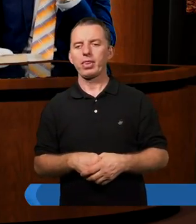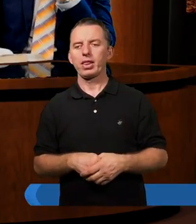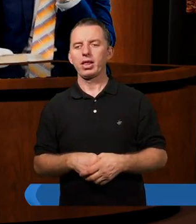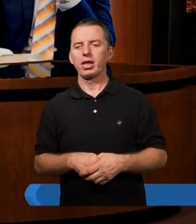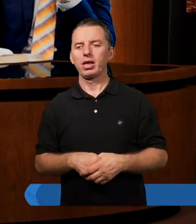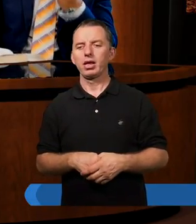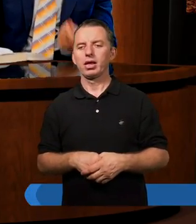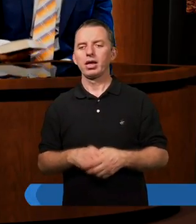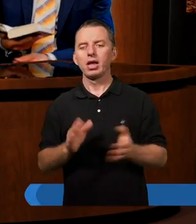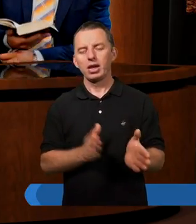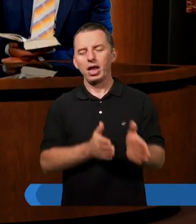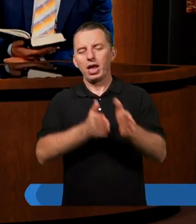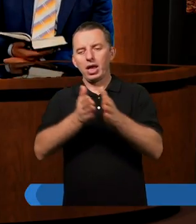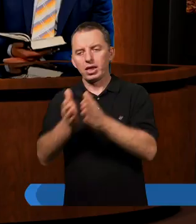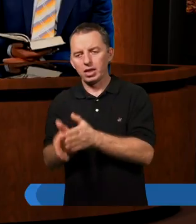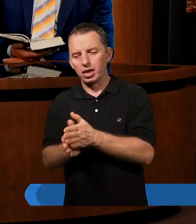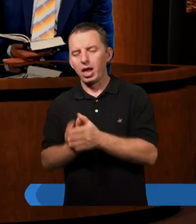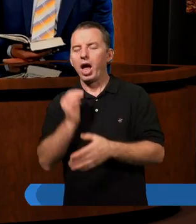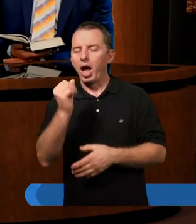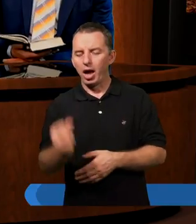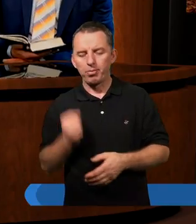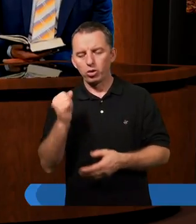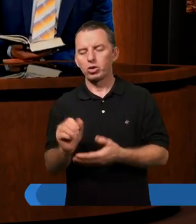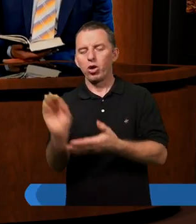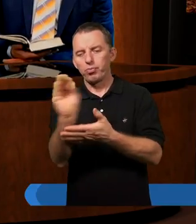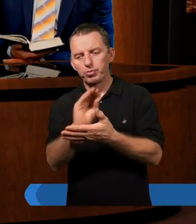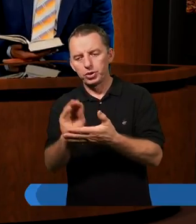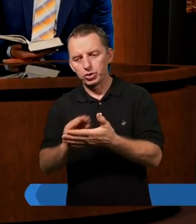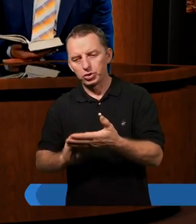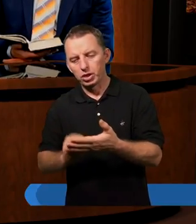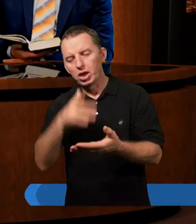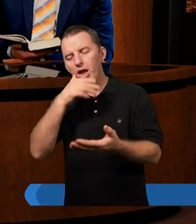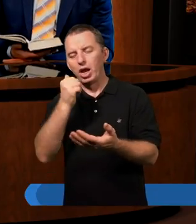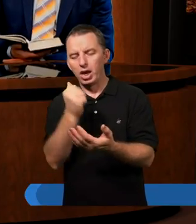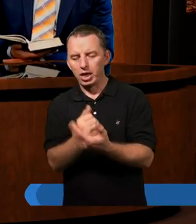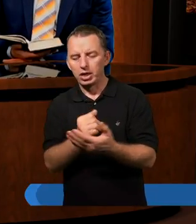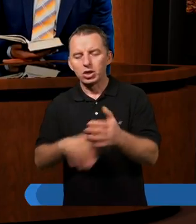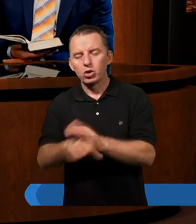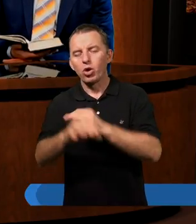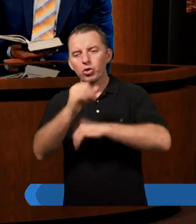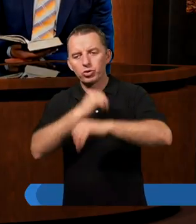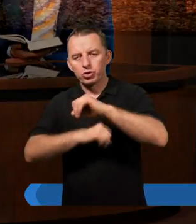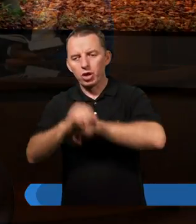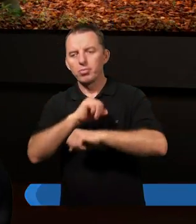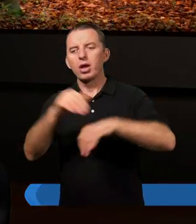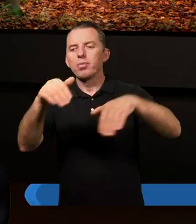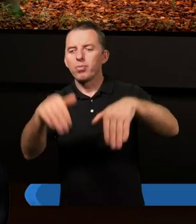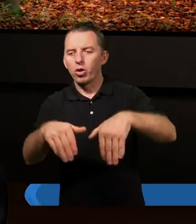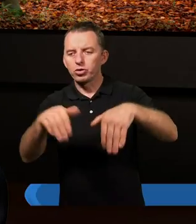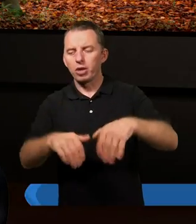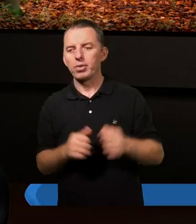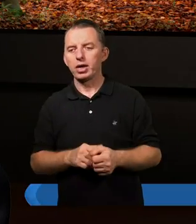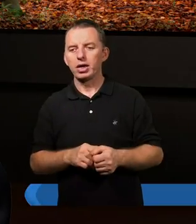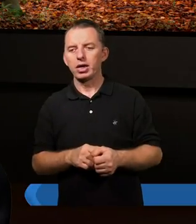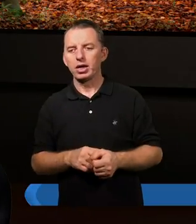No następnie apostoł Paweł, pisząc list do Rzymian. Możemy ten